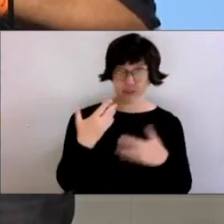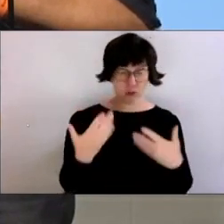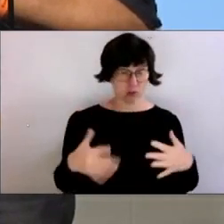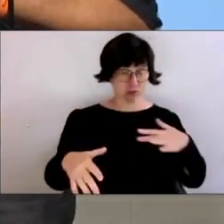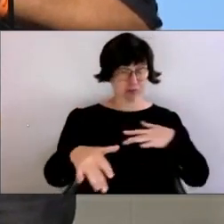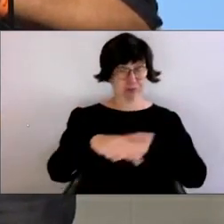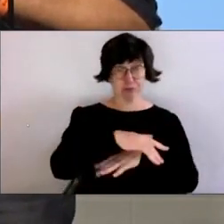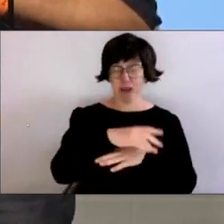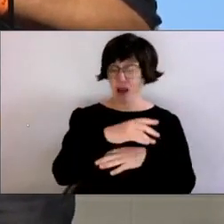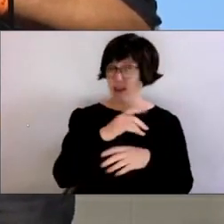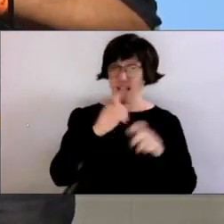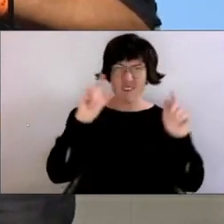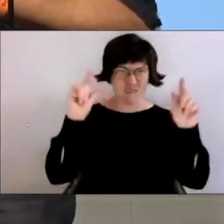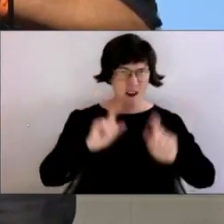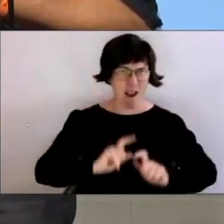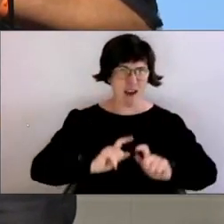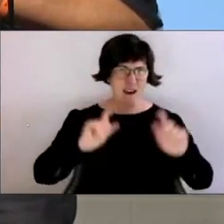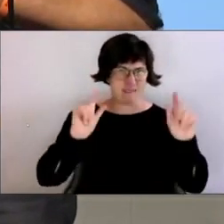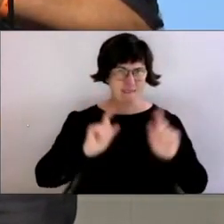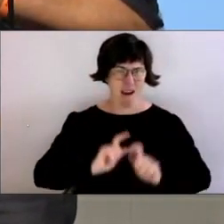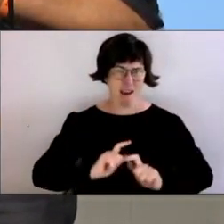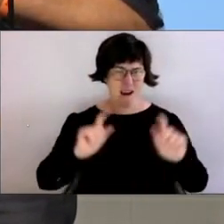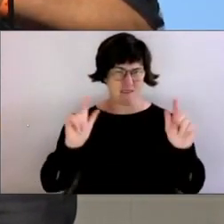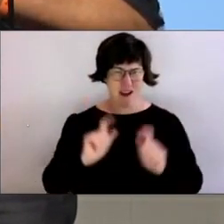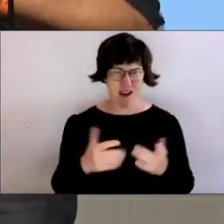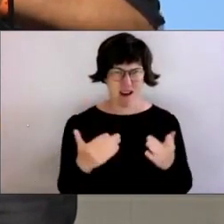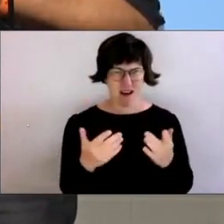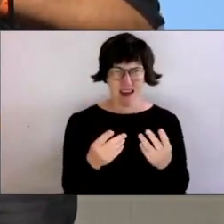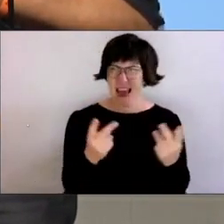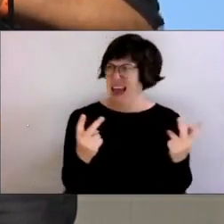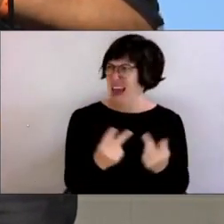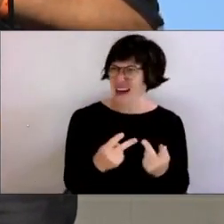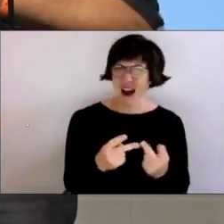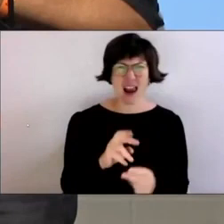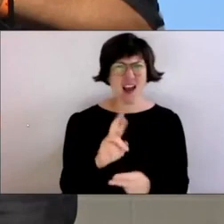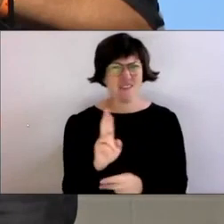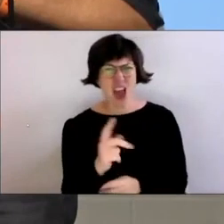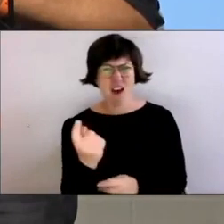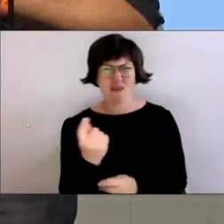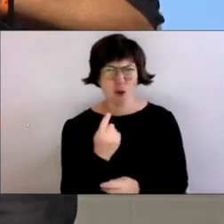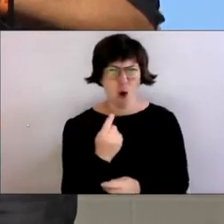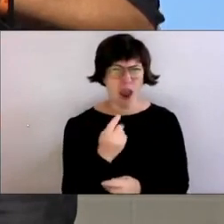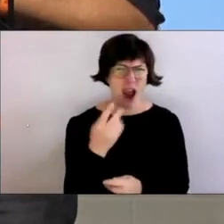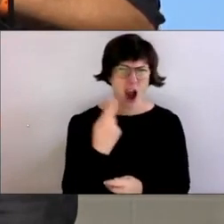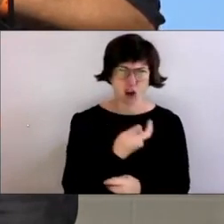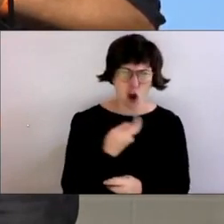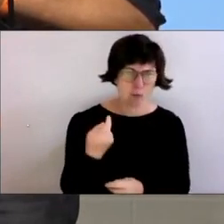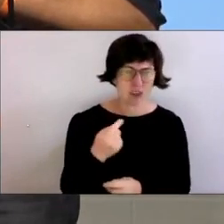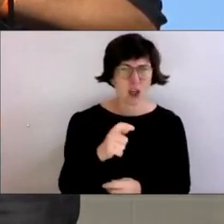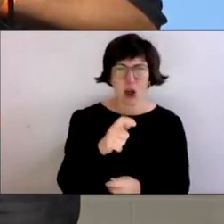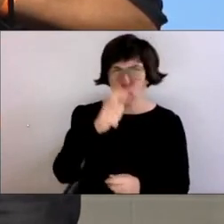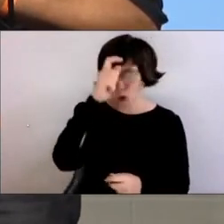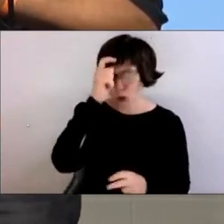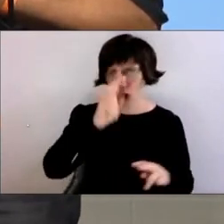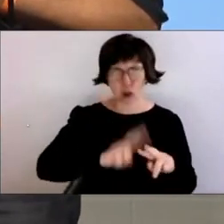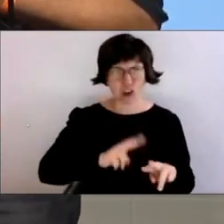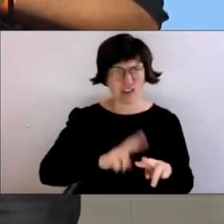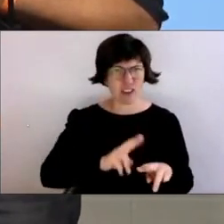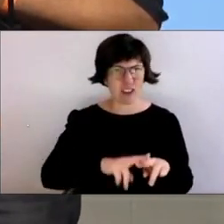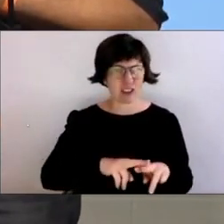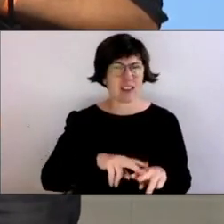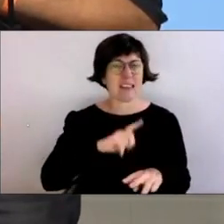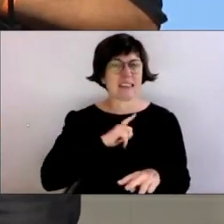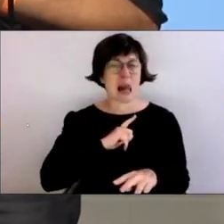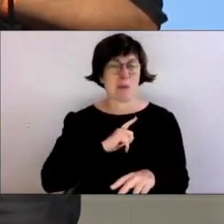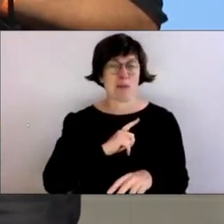Überall herrschte eine Feierstimmung. Und es war kurz auch egal, wer welcher Herkunft ist. Die türkischen Wörter, von denen ich in